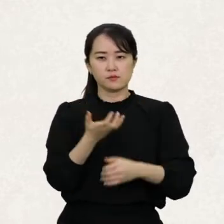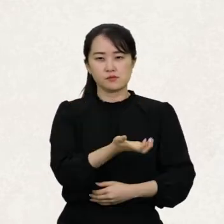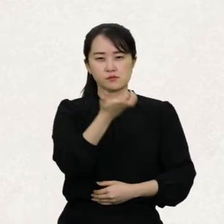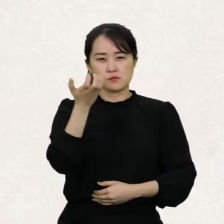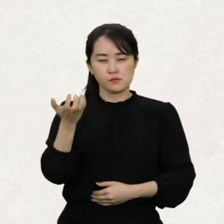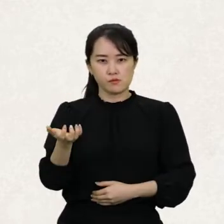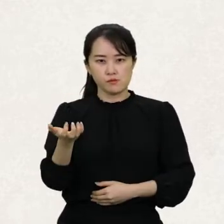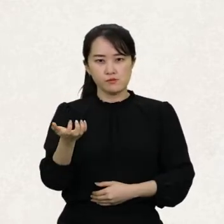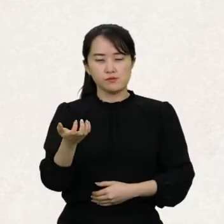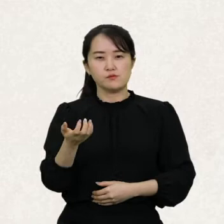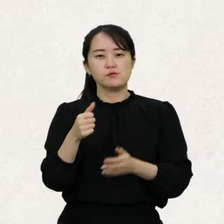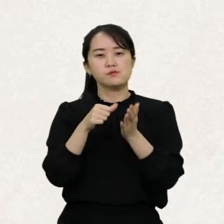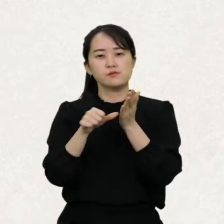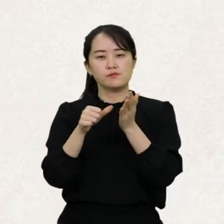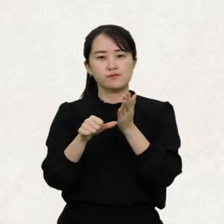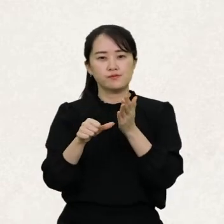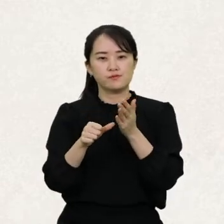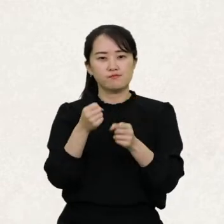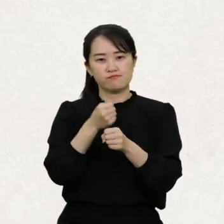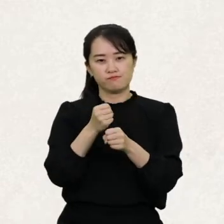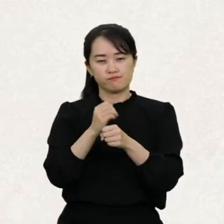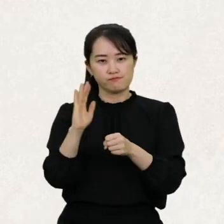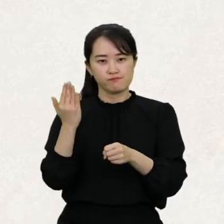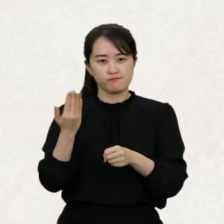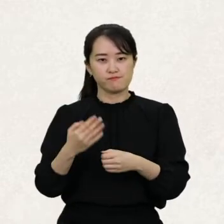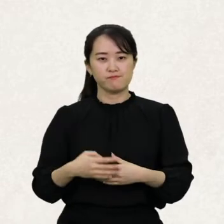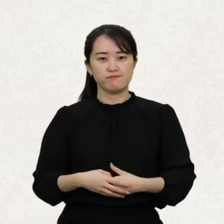고려해 제품을 만들도록 해야 한답니다.